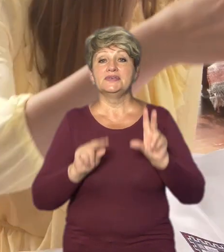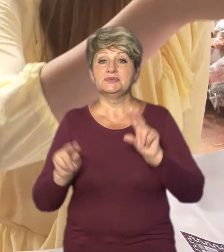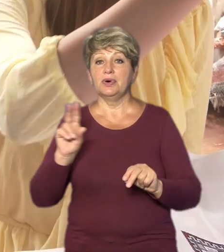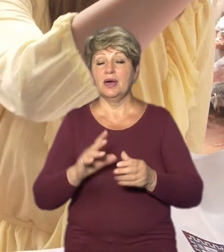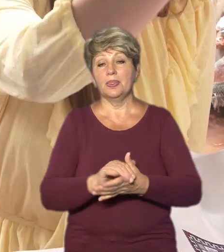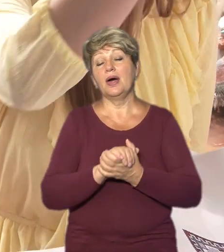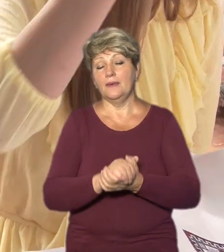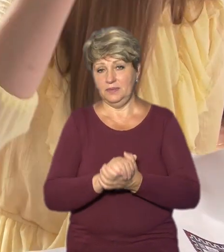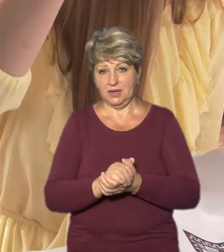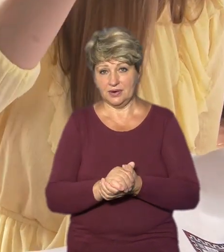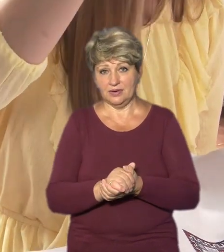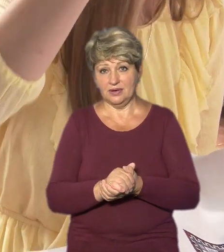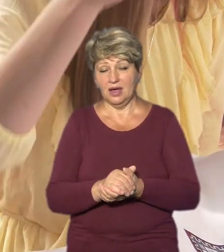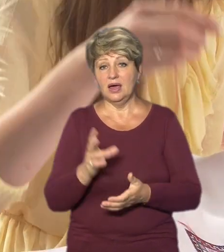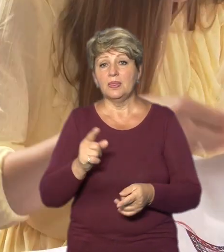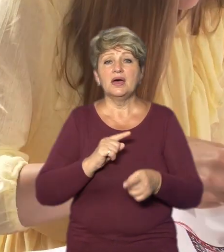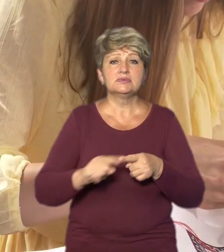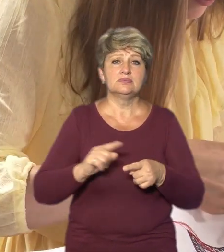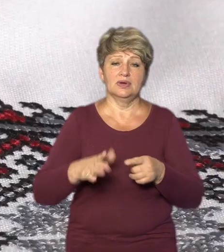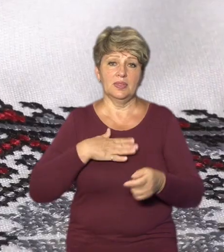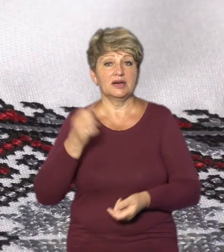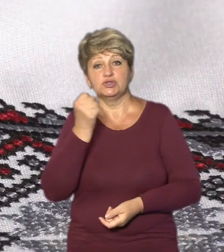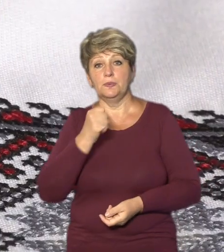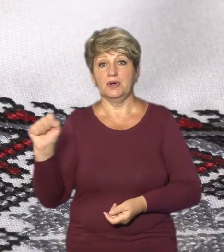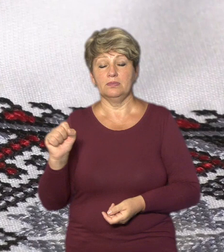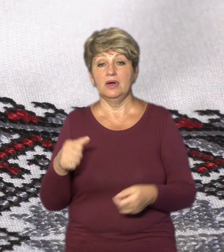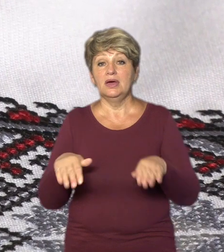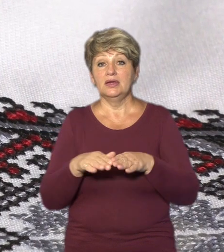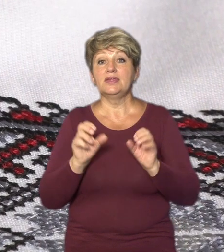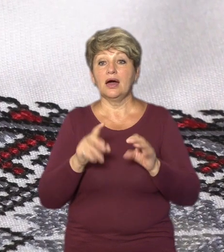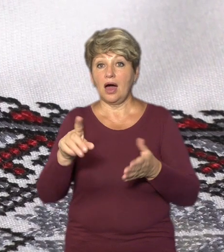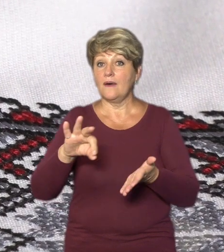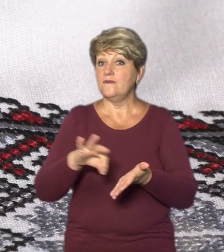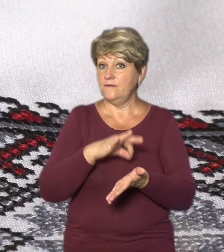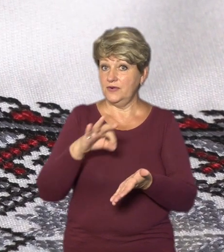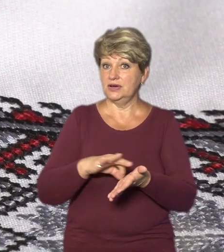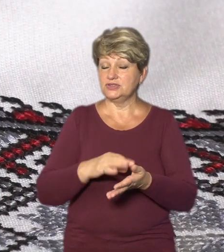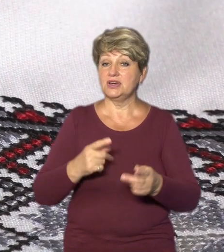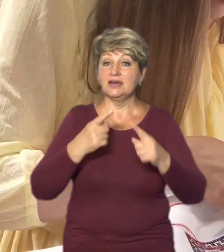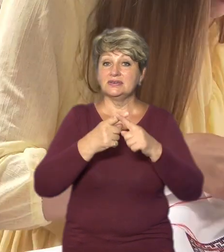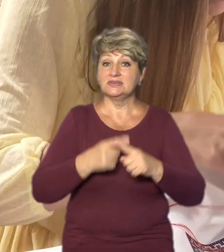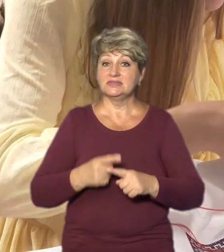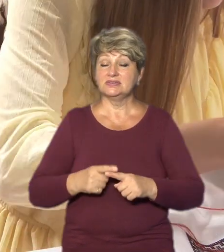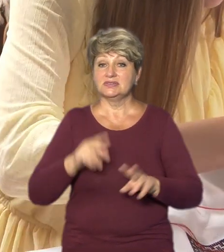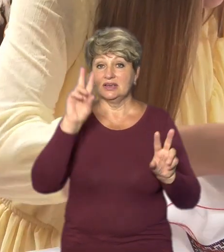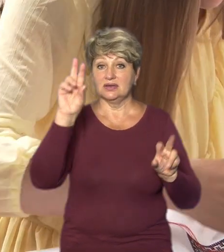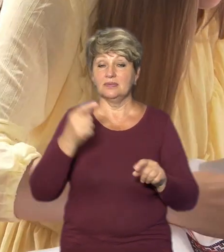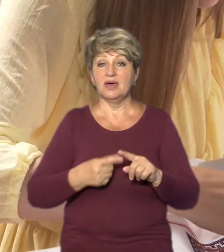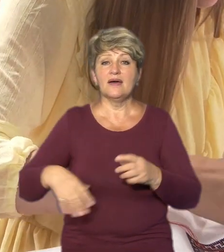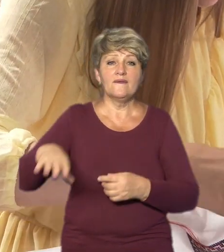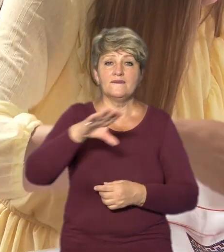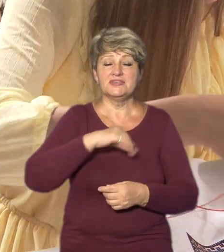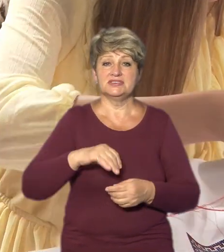на мир, звичайно, і на найшвидшу нашу перемогу. Так як вона ось вишита, символіка вишивки, взагалі вся